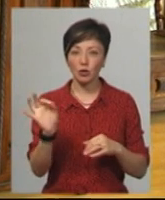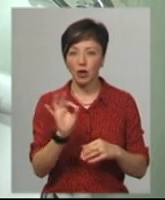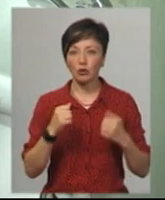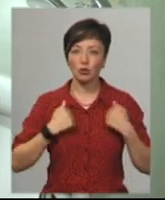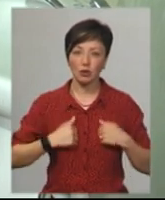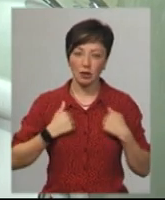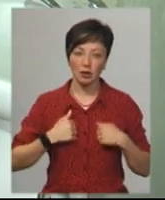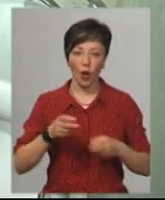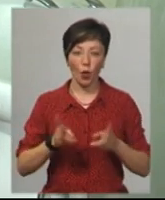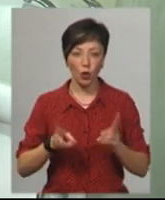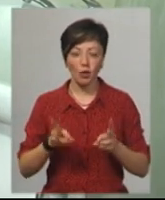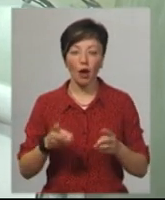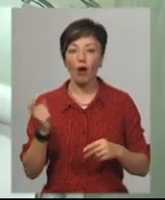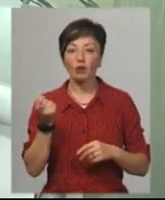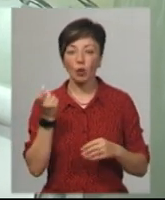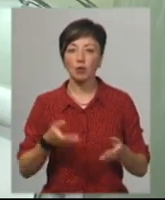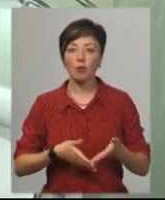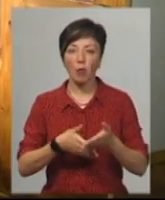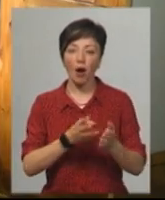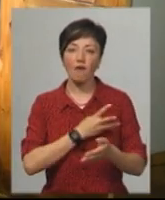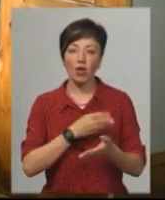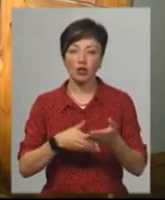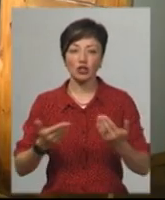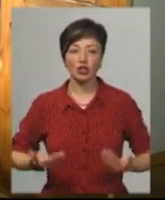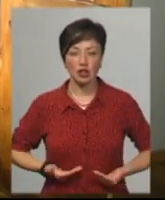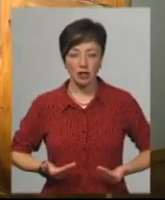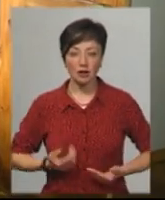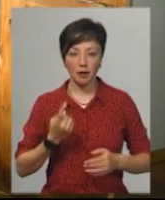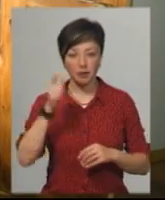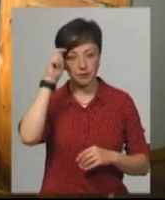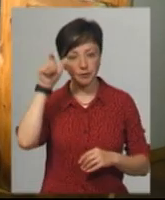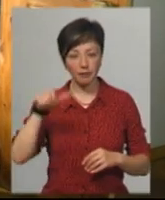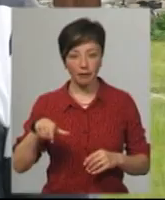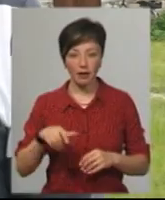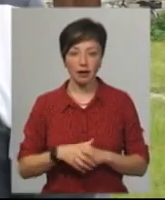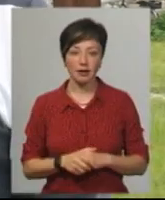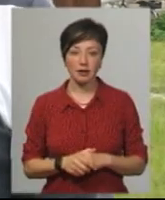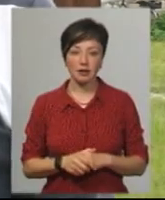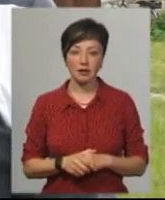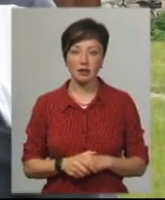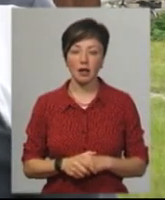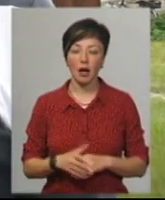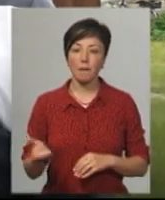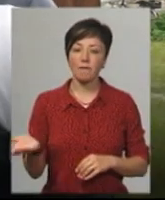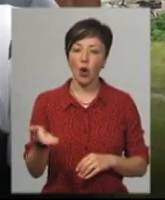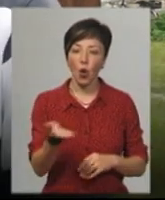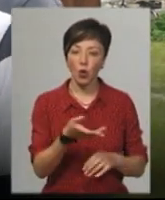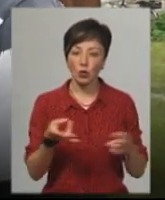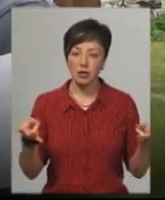душовими кабінами і кухнею. Господарю допомагають волонтери, житель Отрокова, Віктор Дерев'янко – один із них. Прокосити,